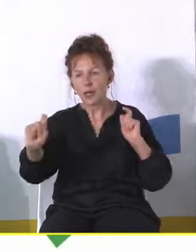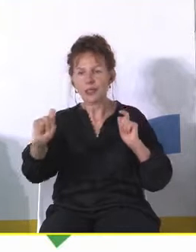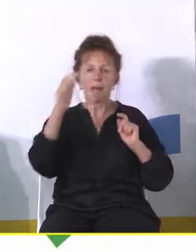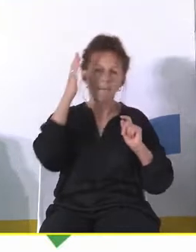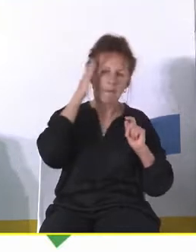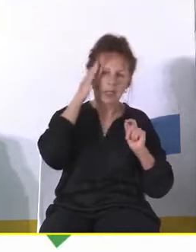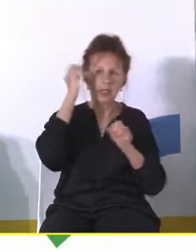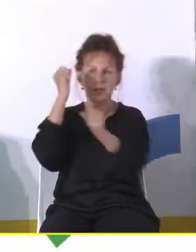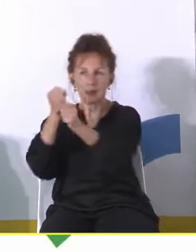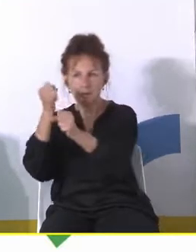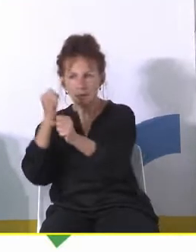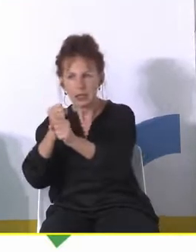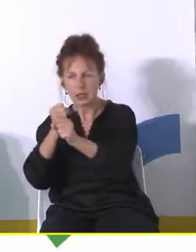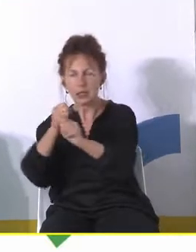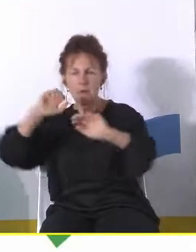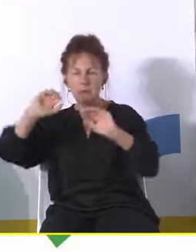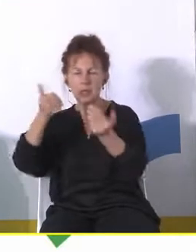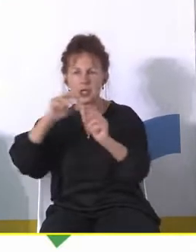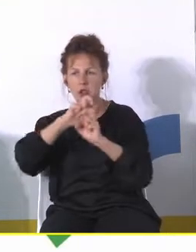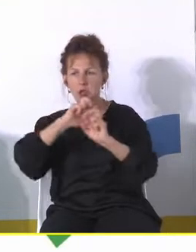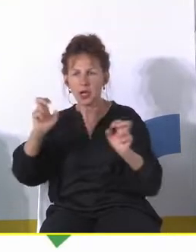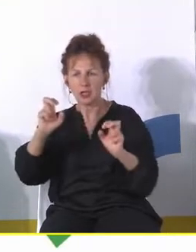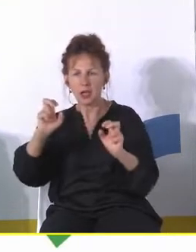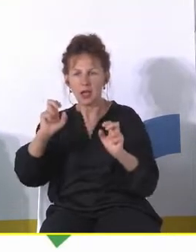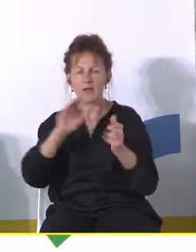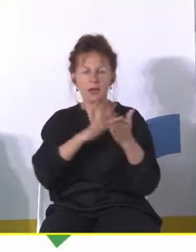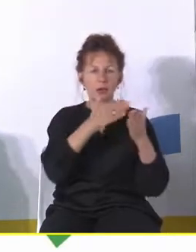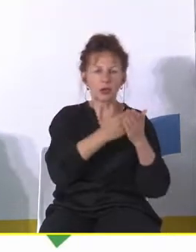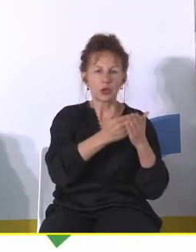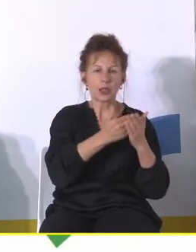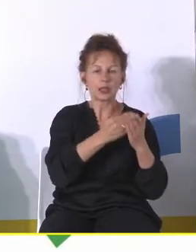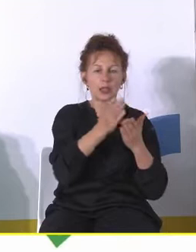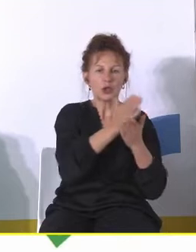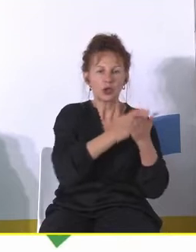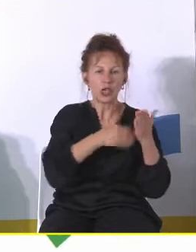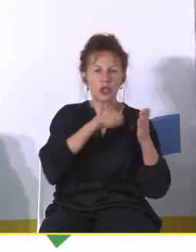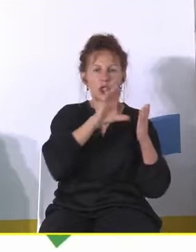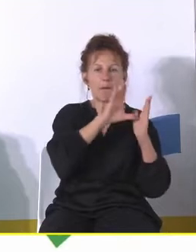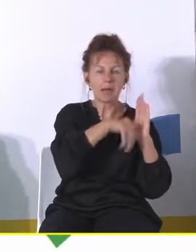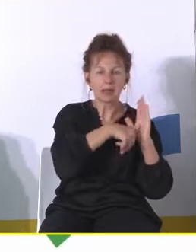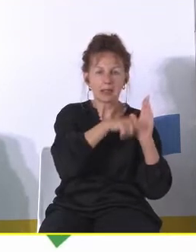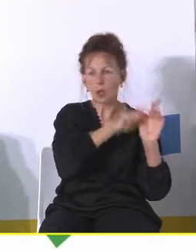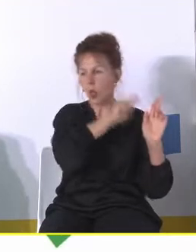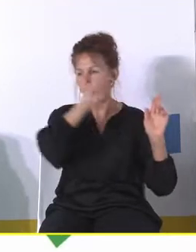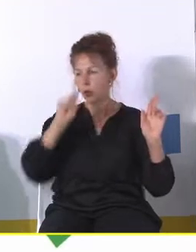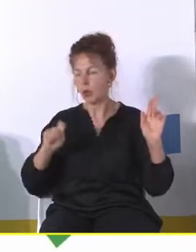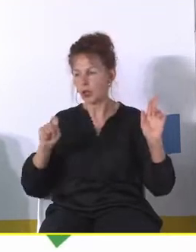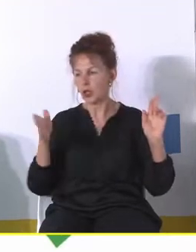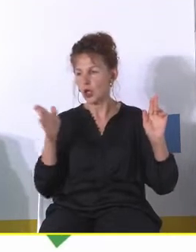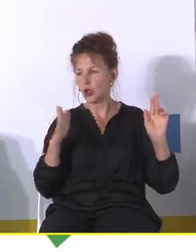szkoły w Poznaniu zajmuje mniej czasu niż dojazd z innej części miasta. Myślę, że tak jest też w wielu innych